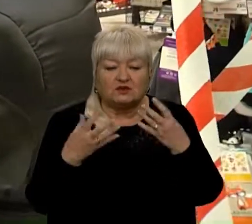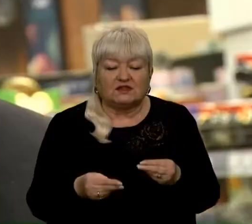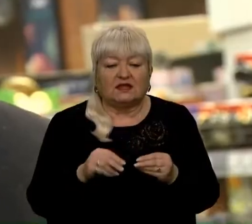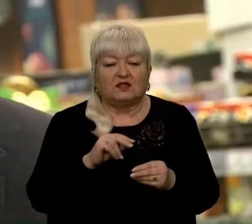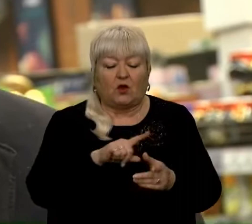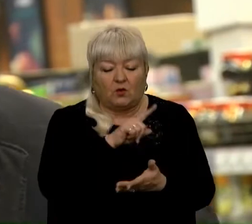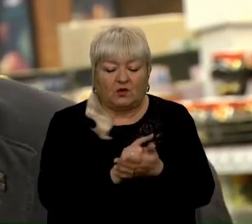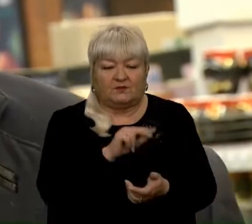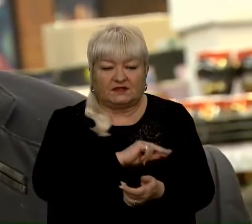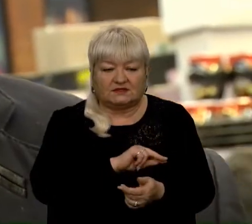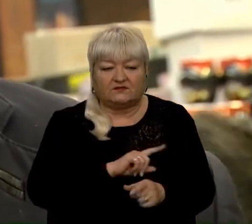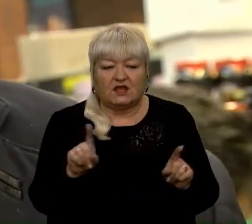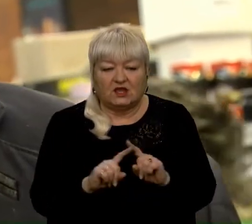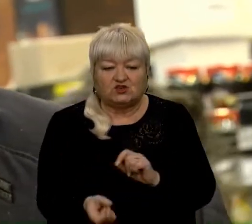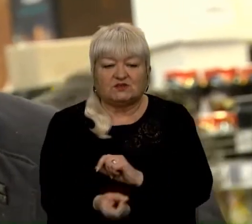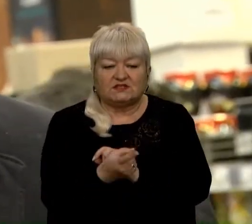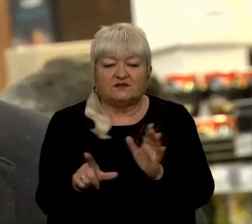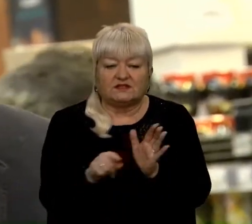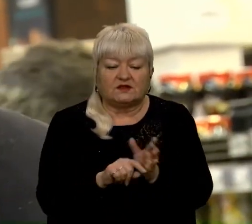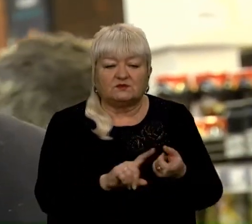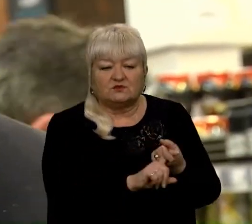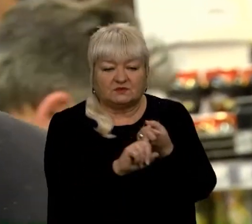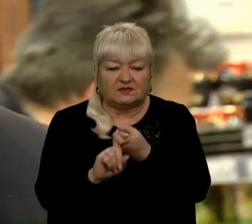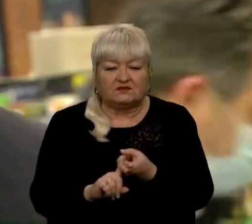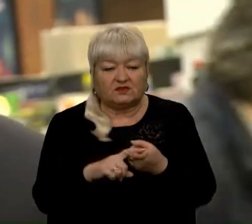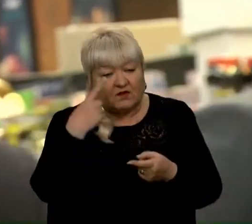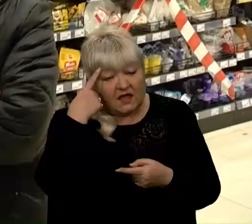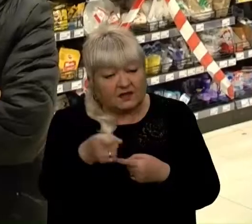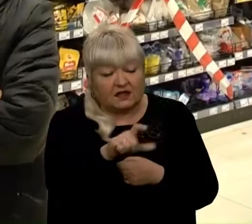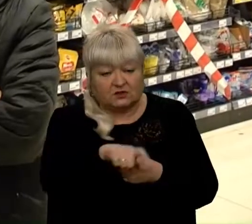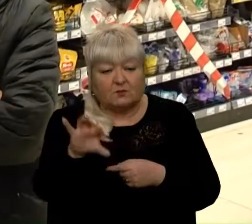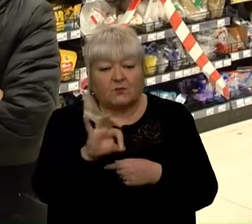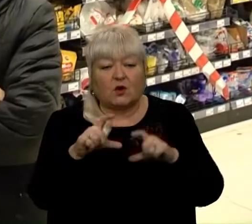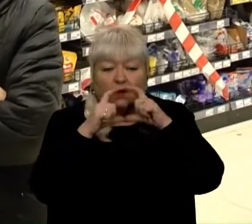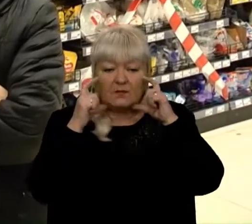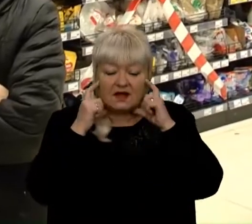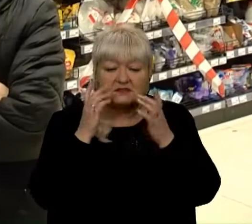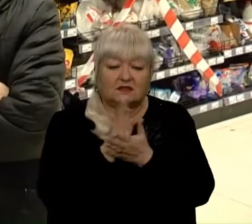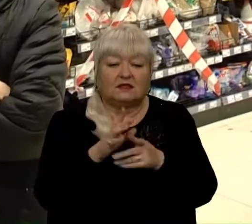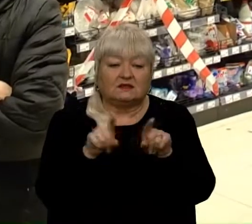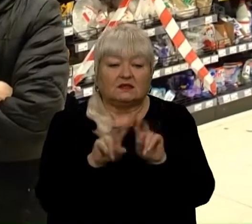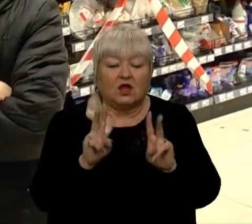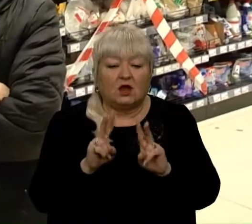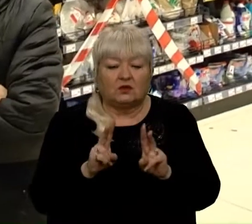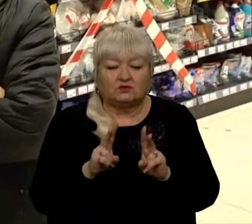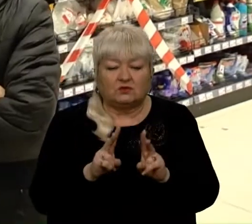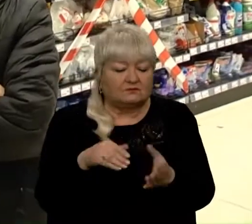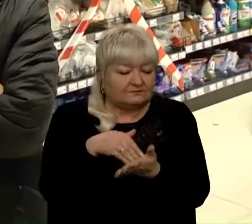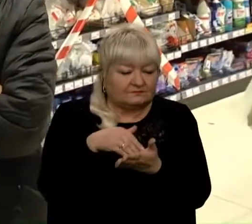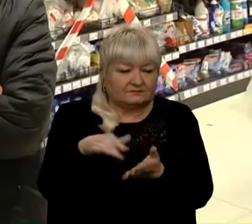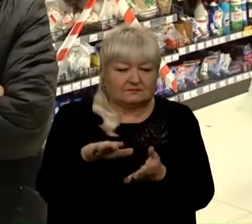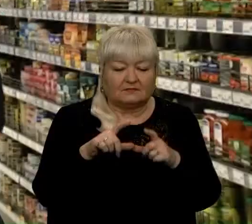який з'явився разом із пандемією, нагадувати про маски відвідувачам. Трапляються і такі, хто не відріс, відмовлявся їх